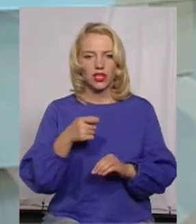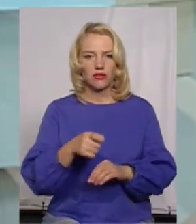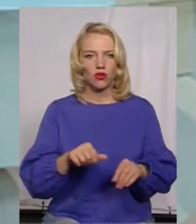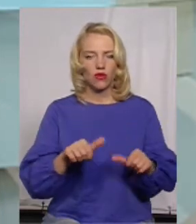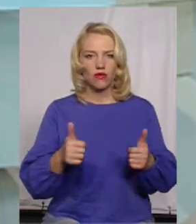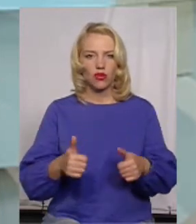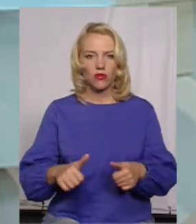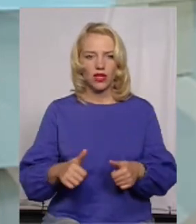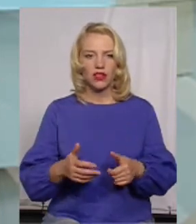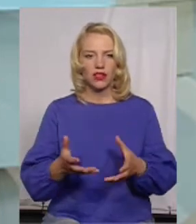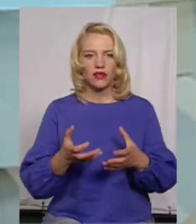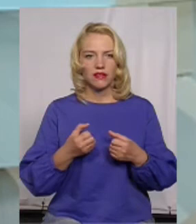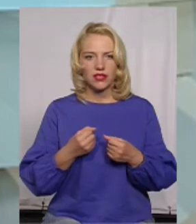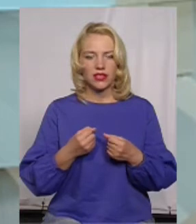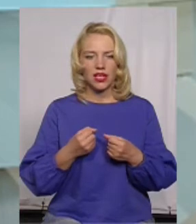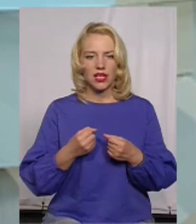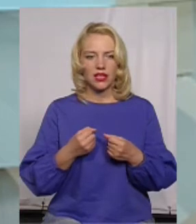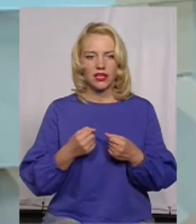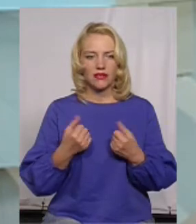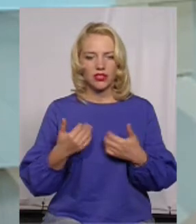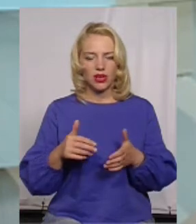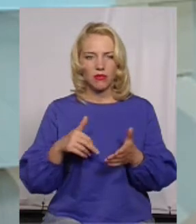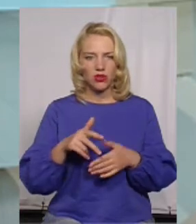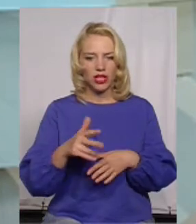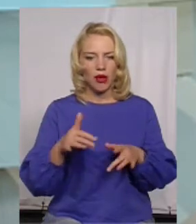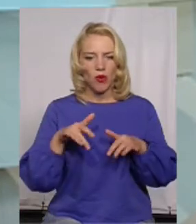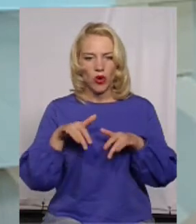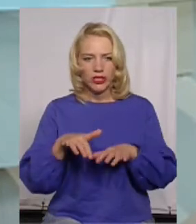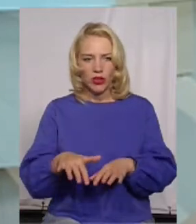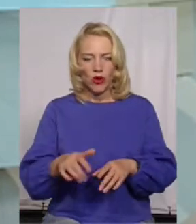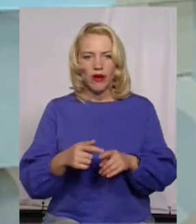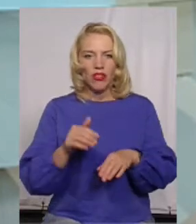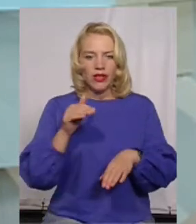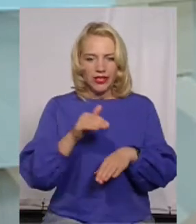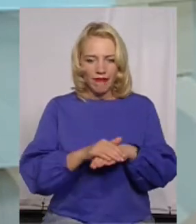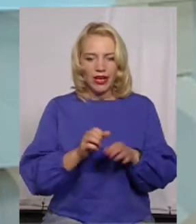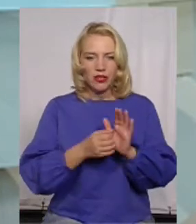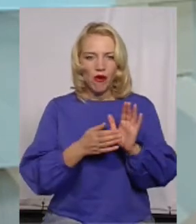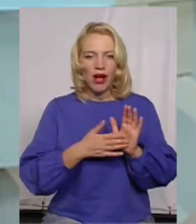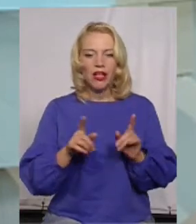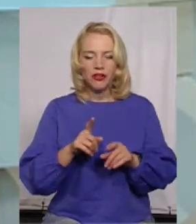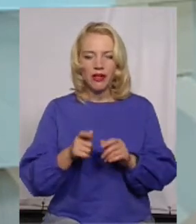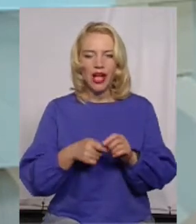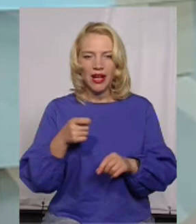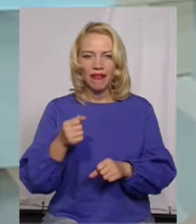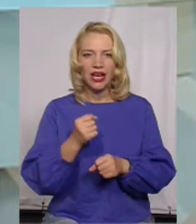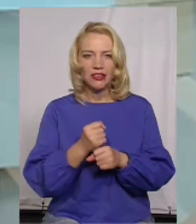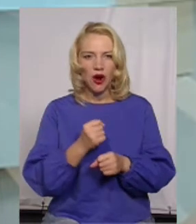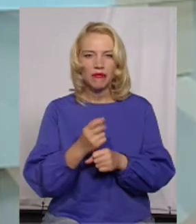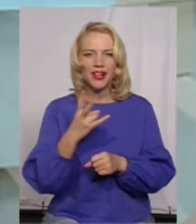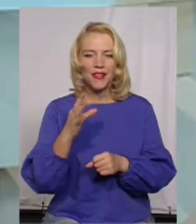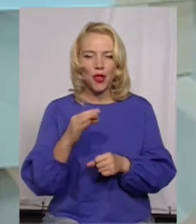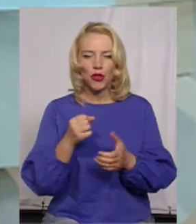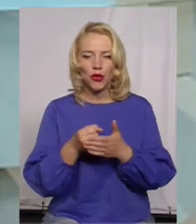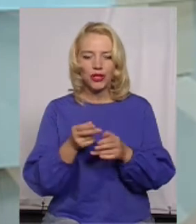оформляти, якби пройшло певну процедуру, воно зафіксувало, що вони заявку зробили, але ще до кінця її не